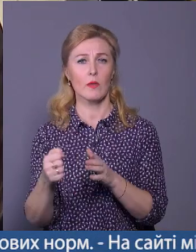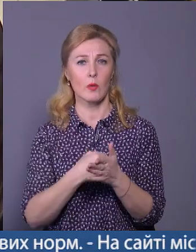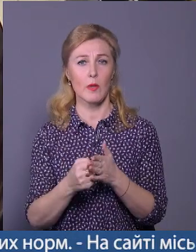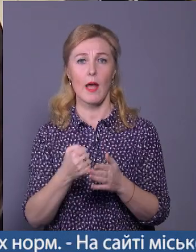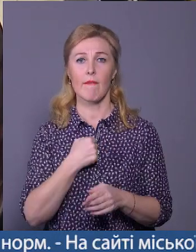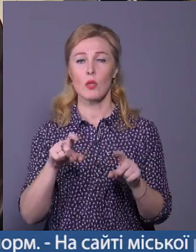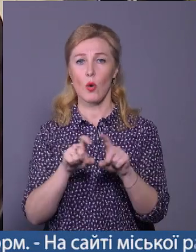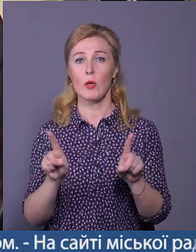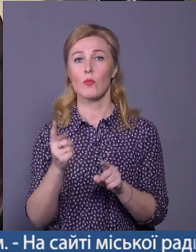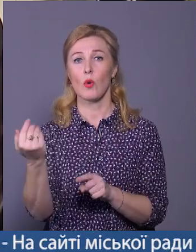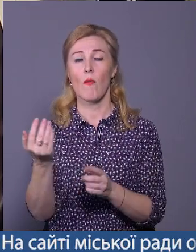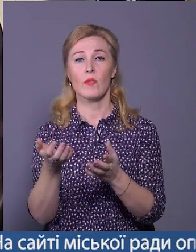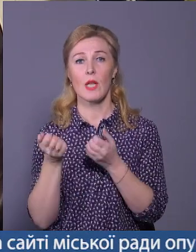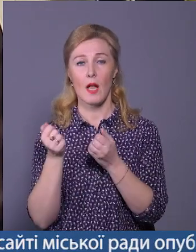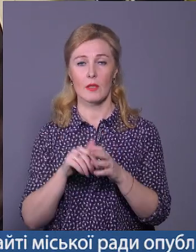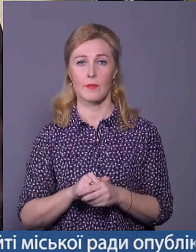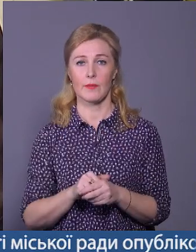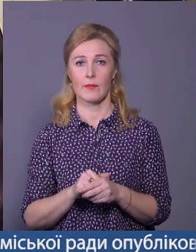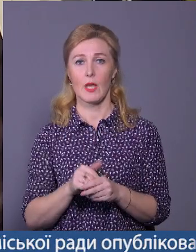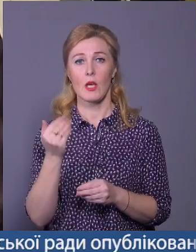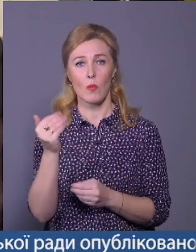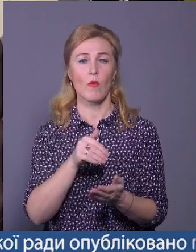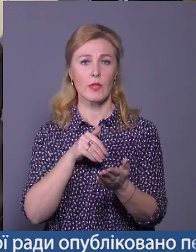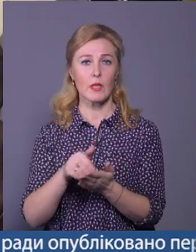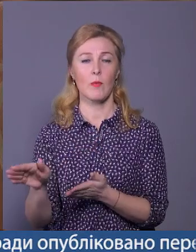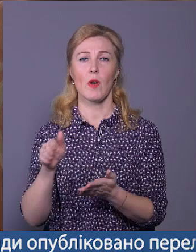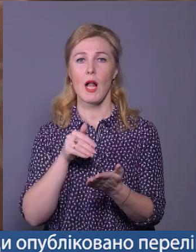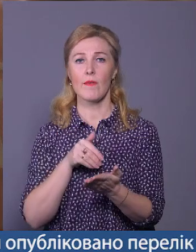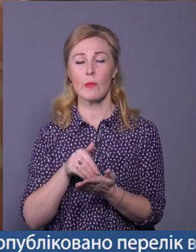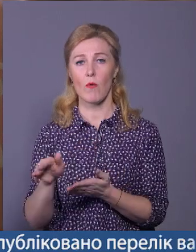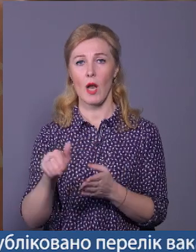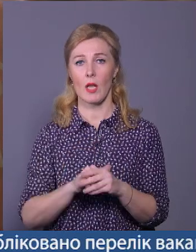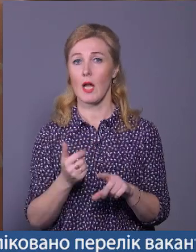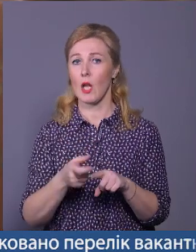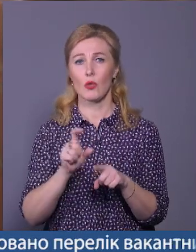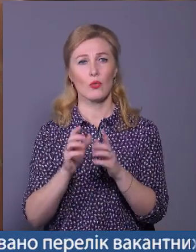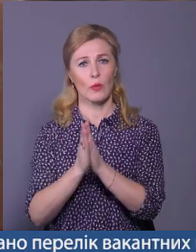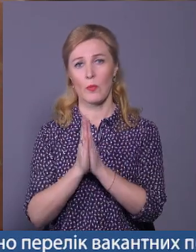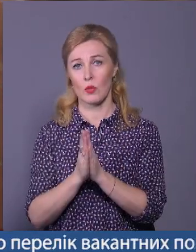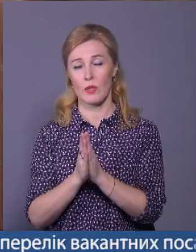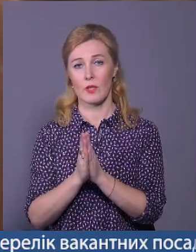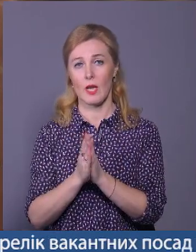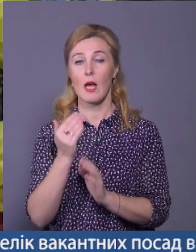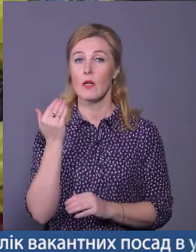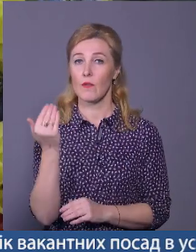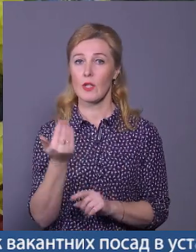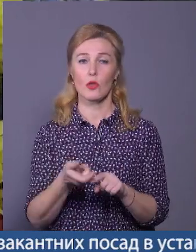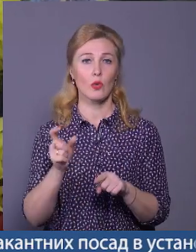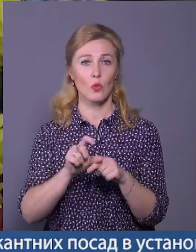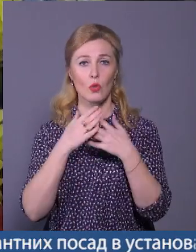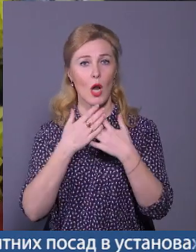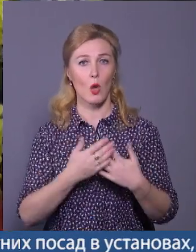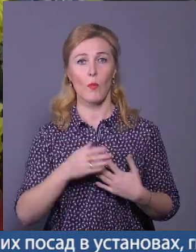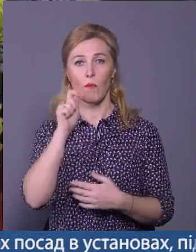щоб його взяти. Його все відхиляли, відхиляли. Дуже просився Сашко. Він дуже любив